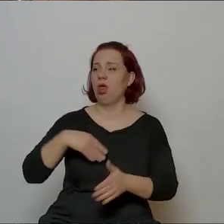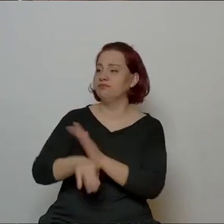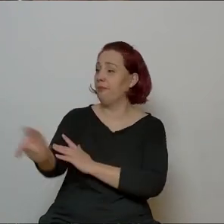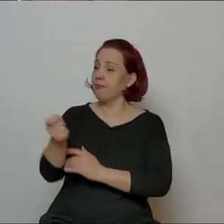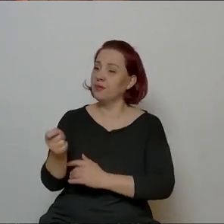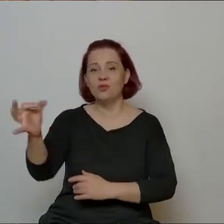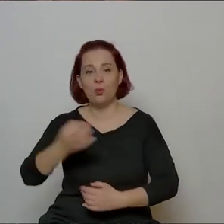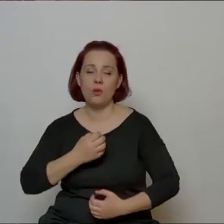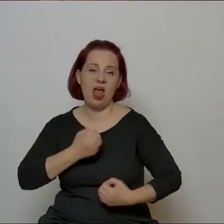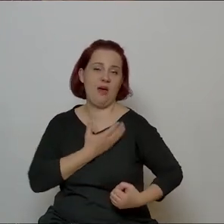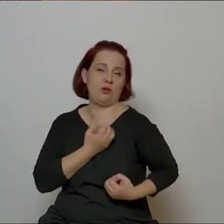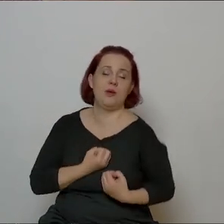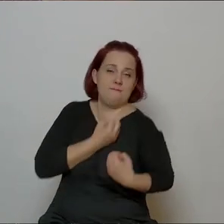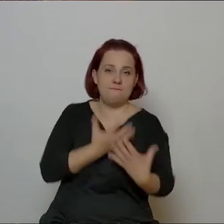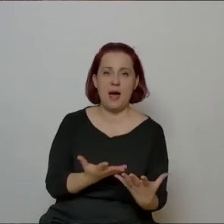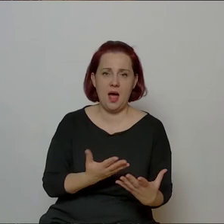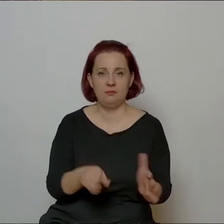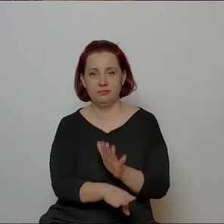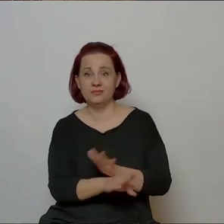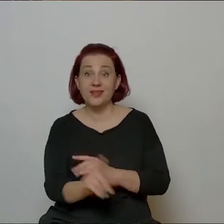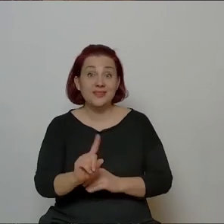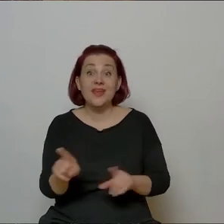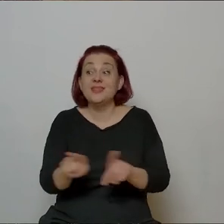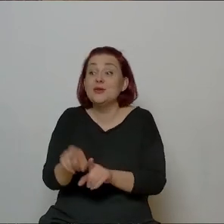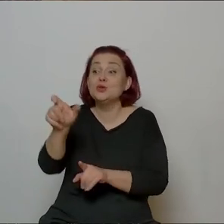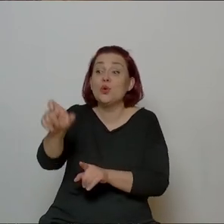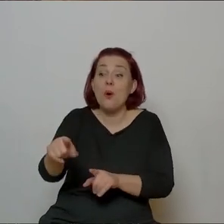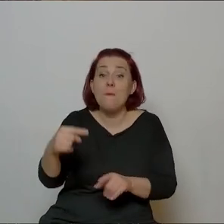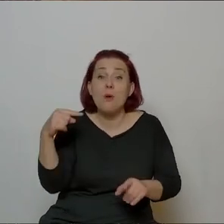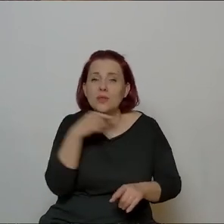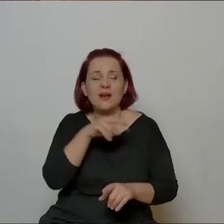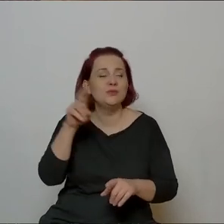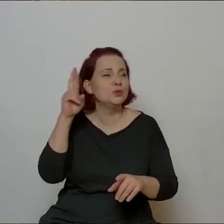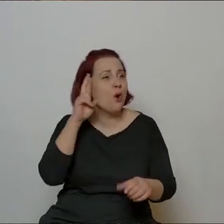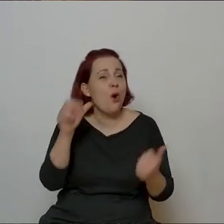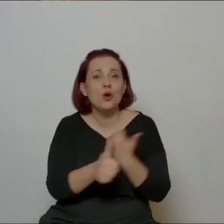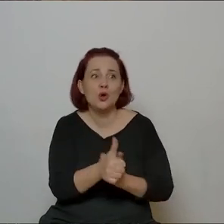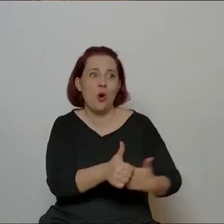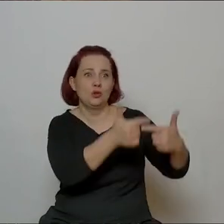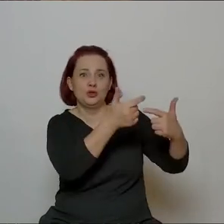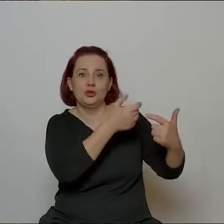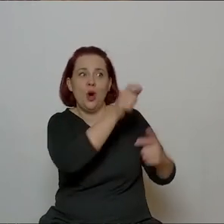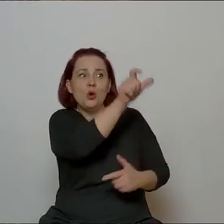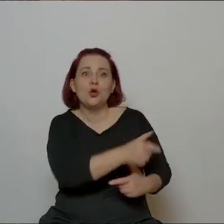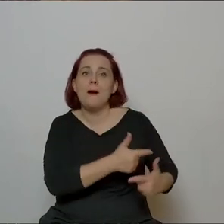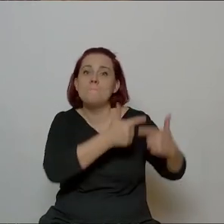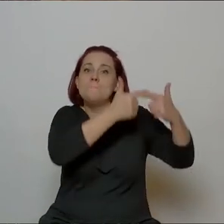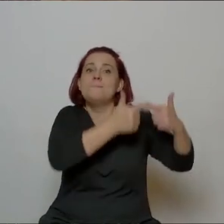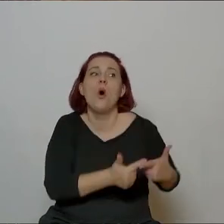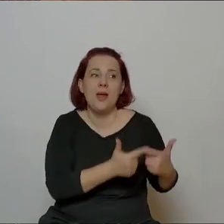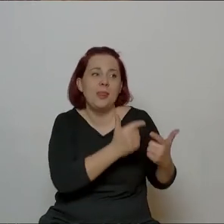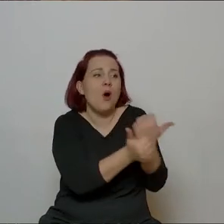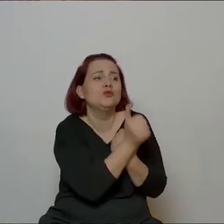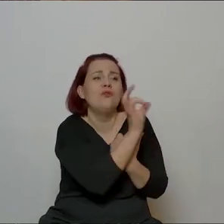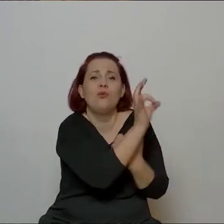swoje emocje wyrzuca, tylko to jest też również ktoś, który potrafi zrozumieć poetę, więc może, może tak to